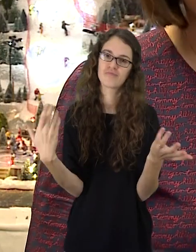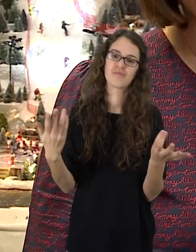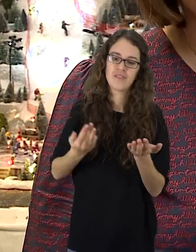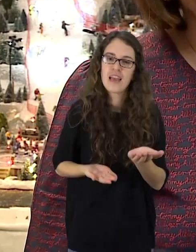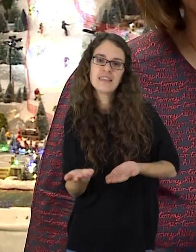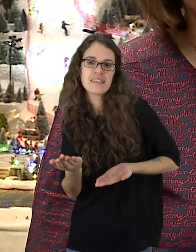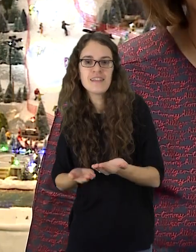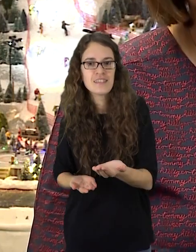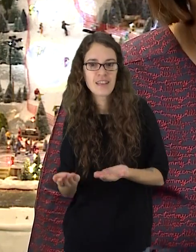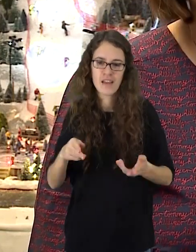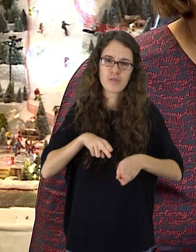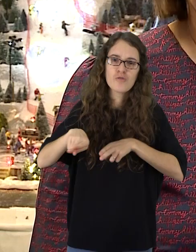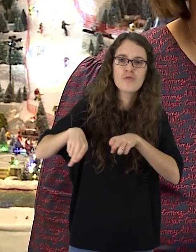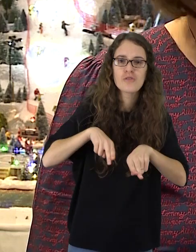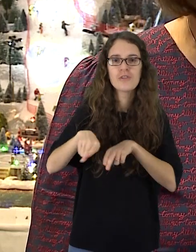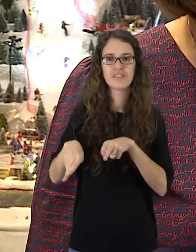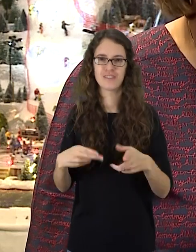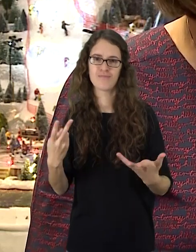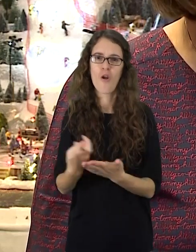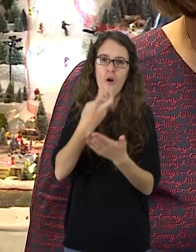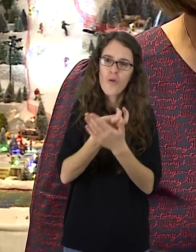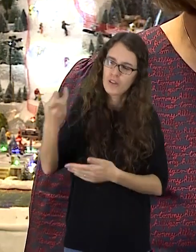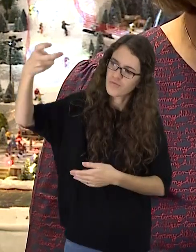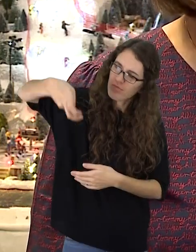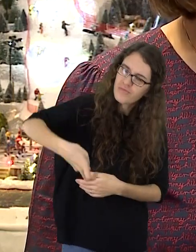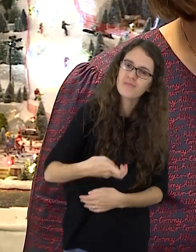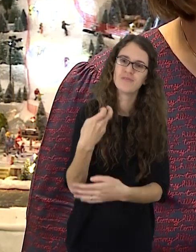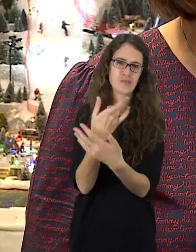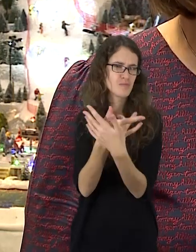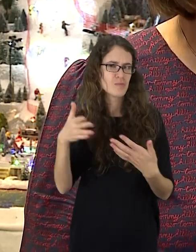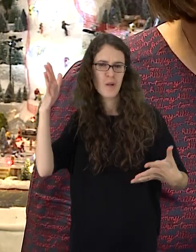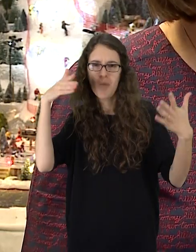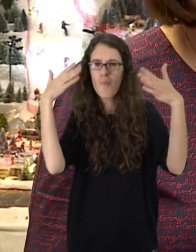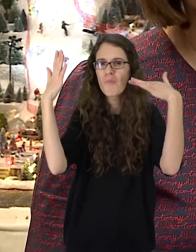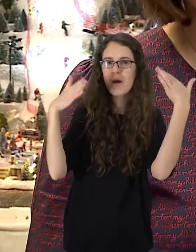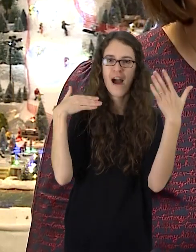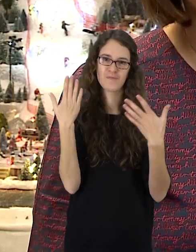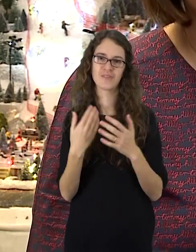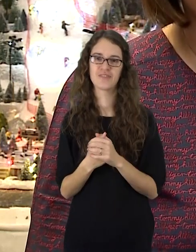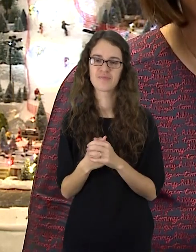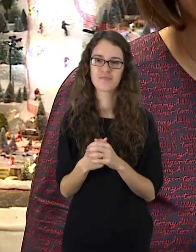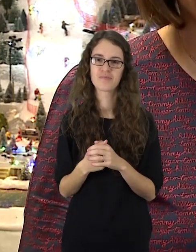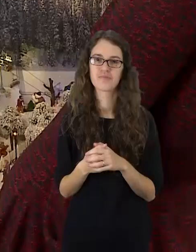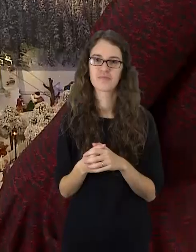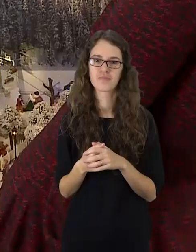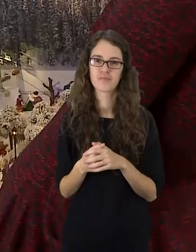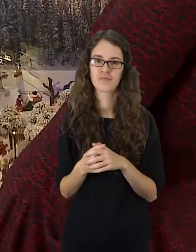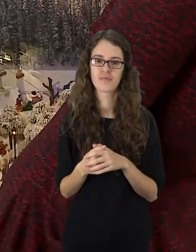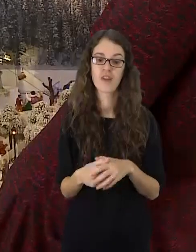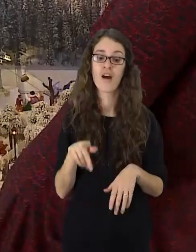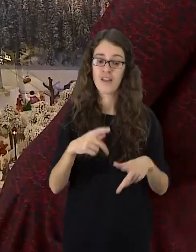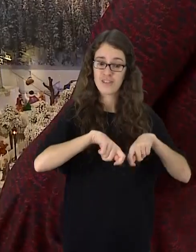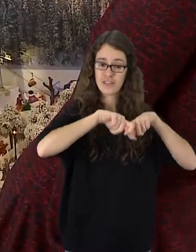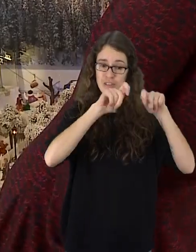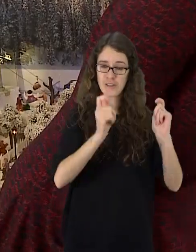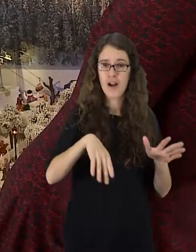sniego niuštėmis, ir suraugutėmis nusileidimas nuo kalno. Visi žiemos malonumai. Pradėjusi nuo